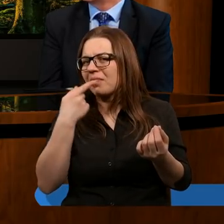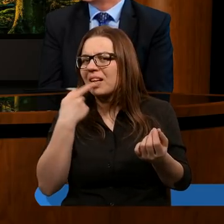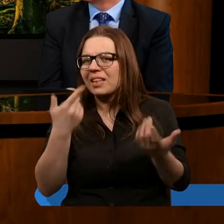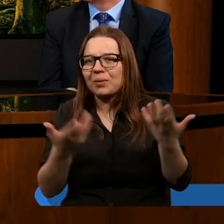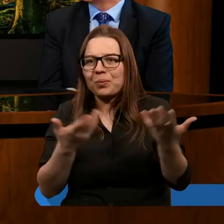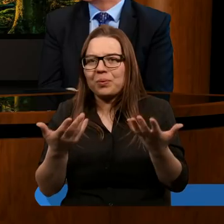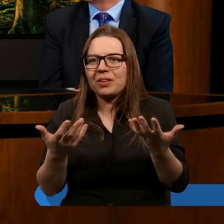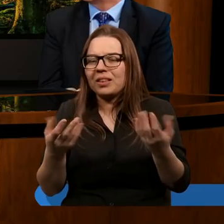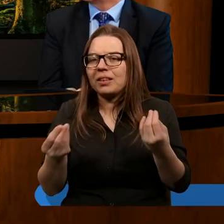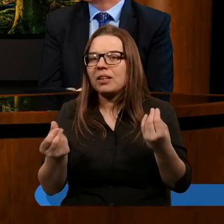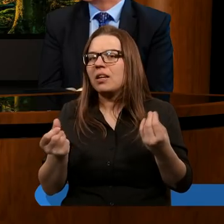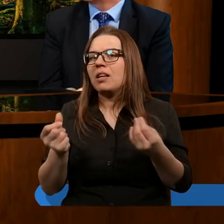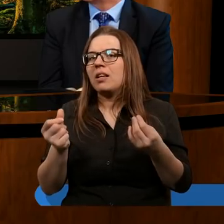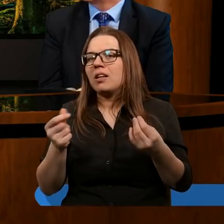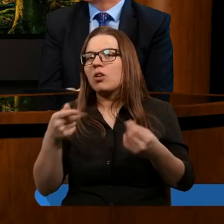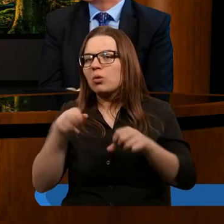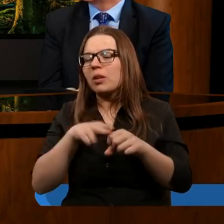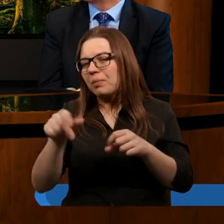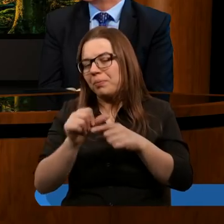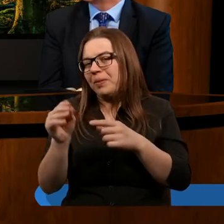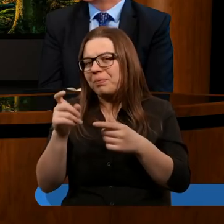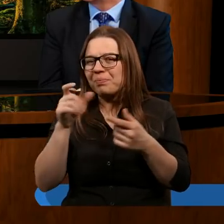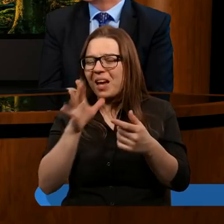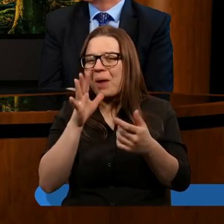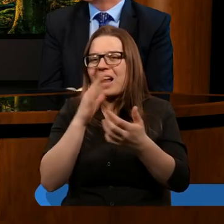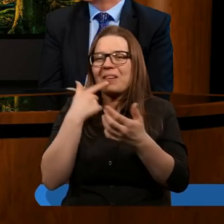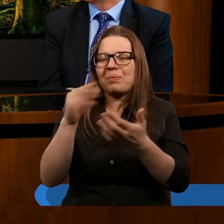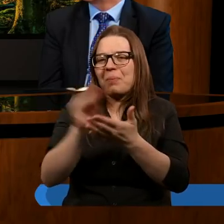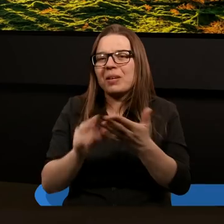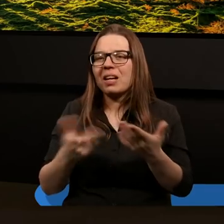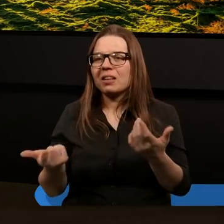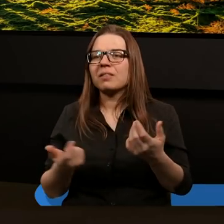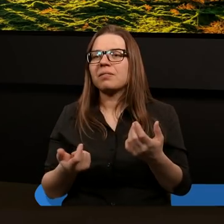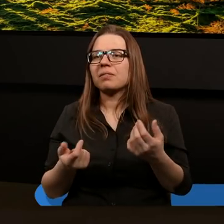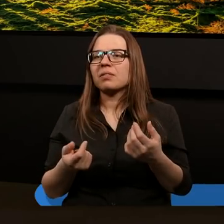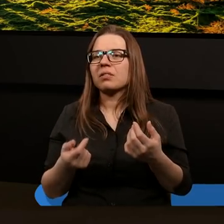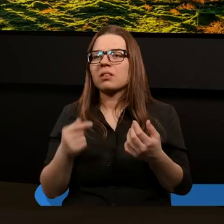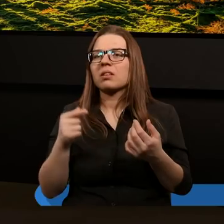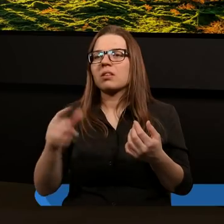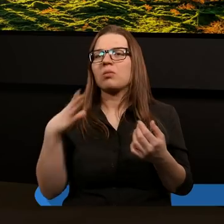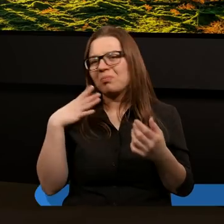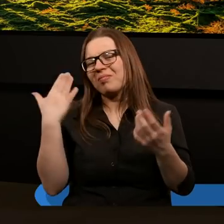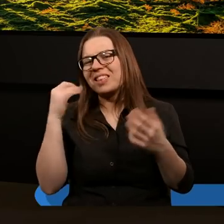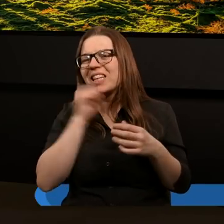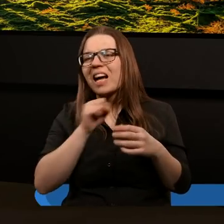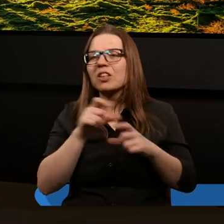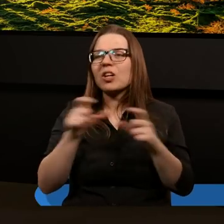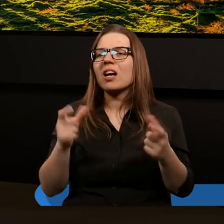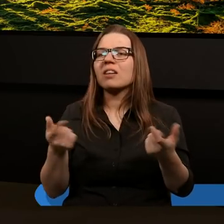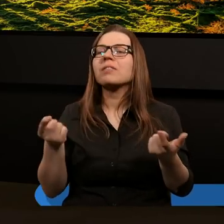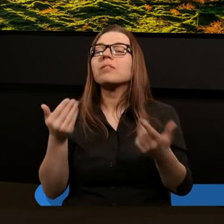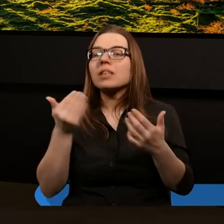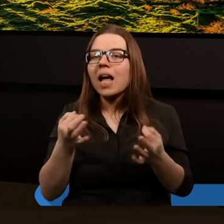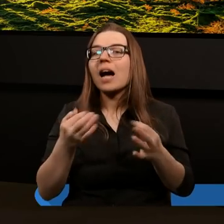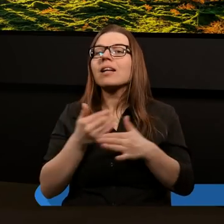Uważano, że tylko są trzy języki święte, prawda? hebrajski, grecki, łacina. No to były straszne czasy. I słuchajcie,